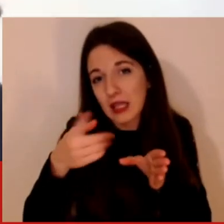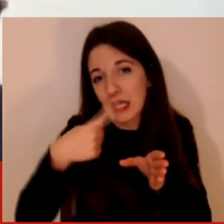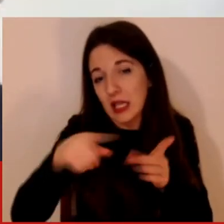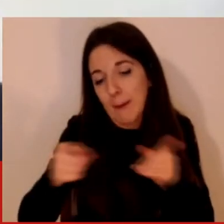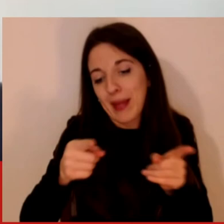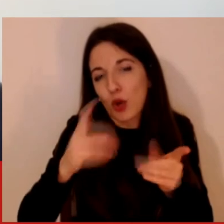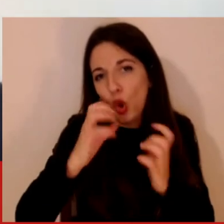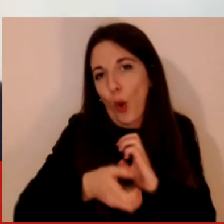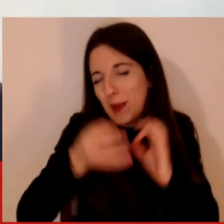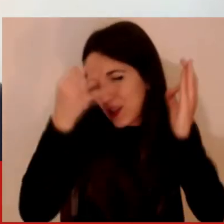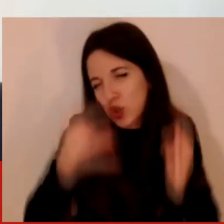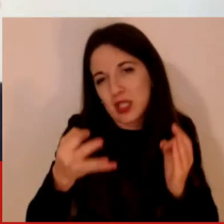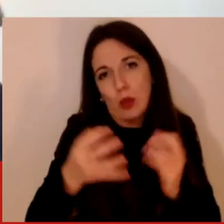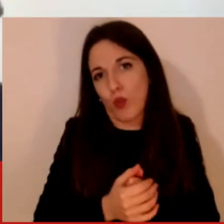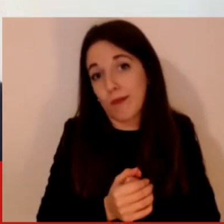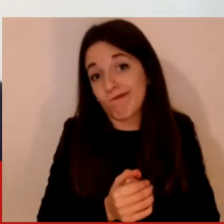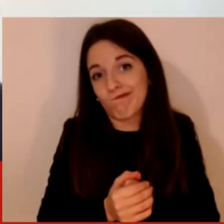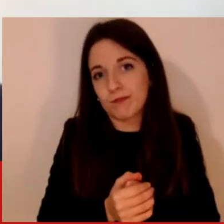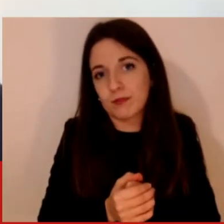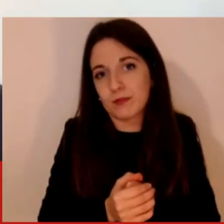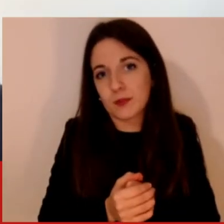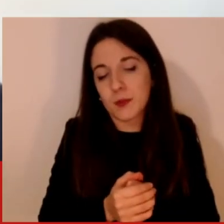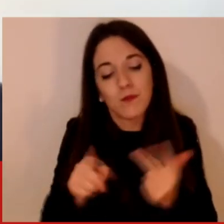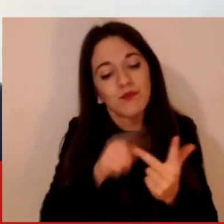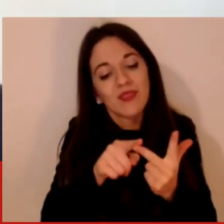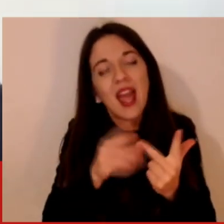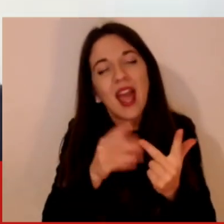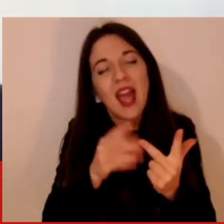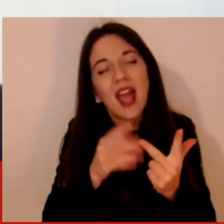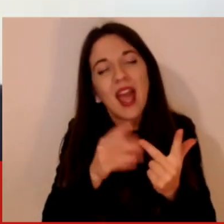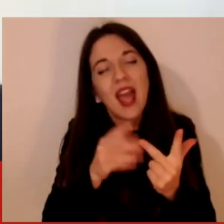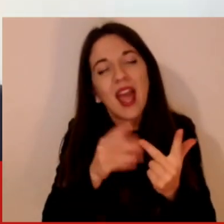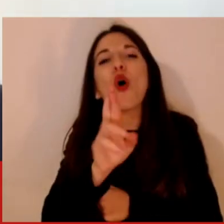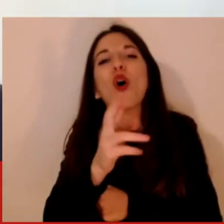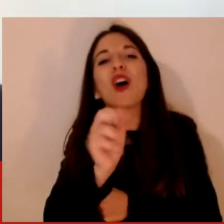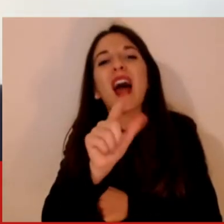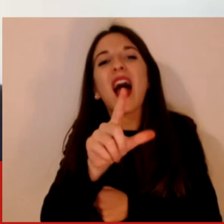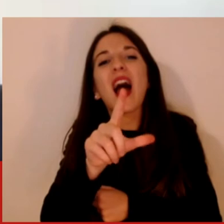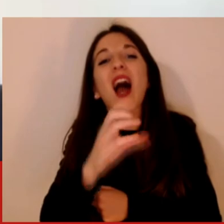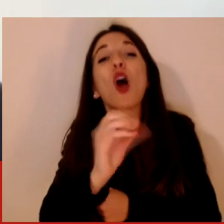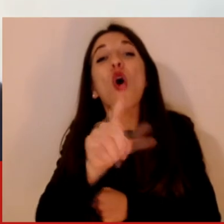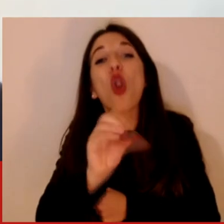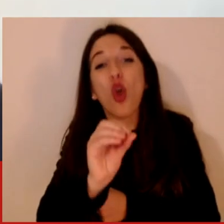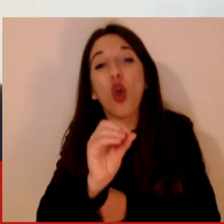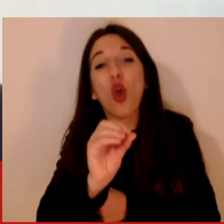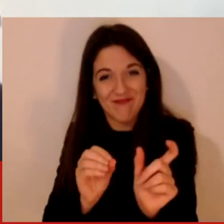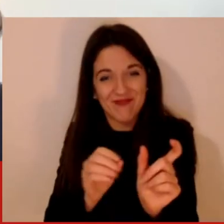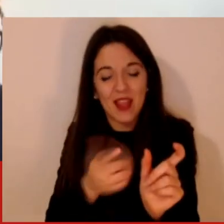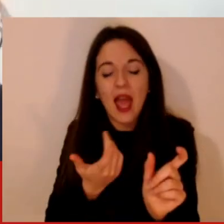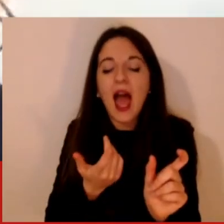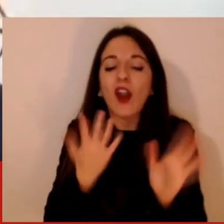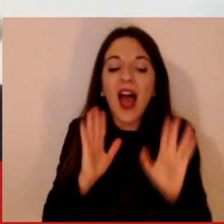appunto e l'oracolo, gli algoritmi non sono oracoli, se no torniamo realmente ad un periodo